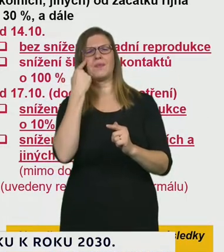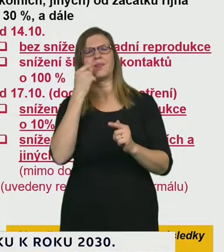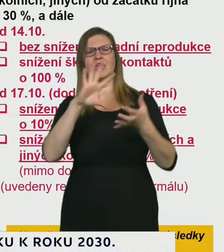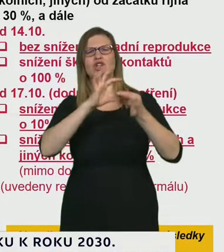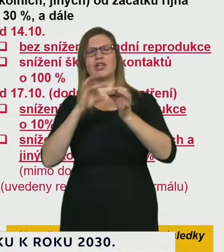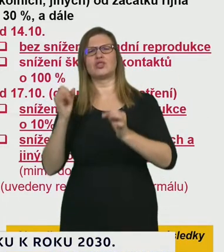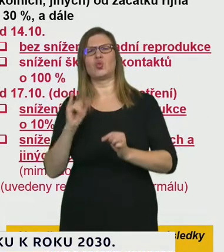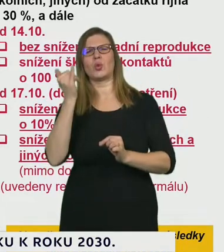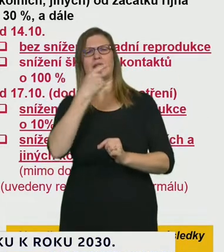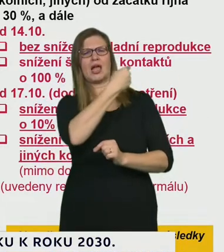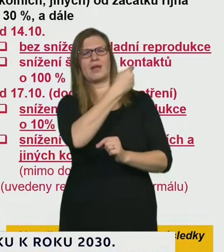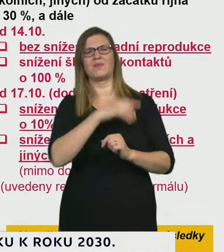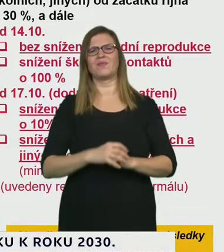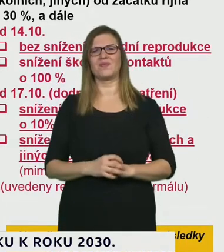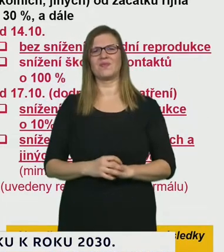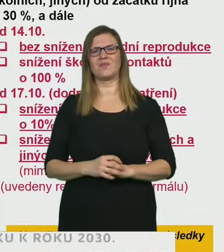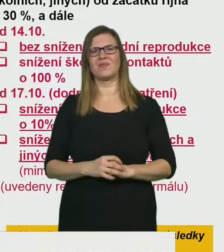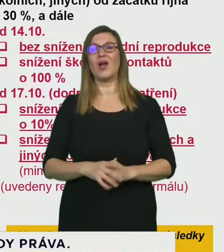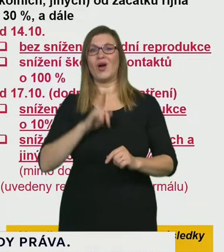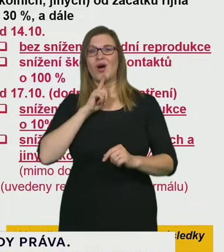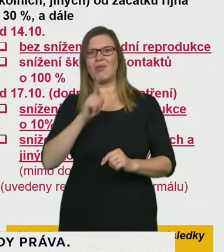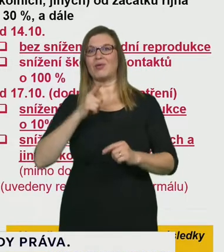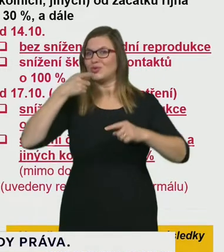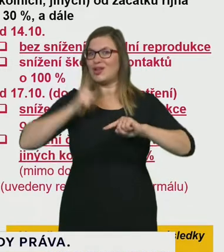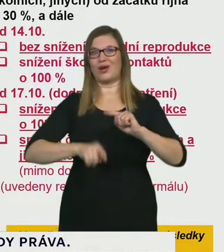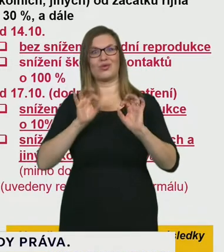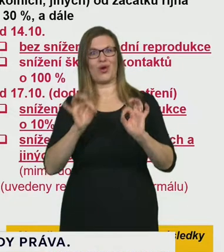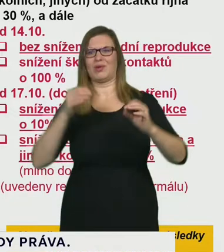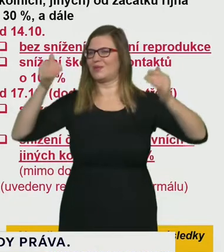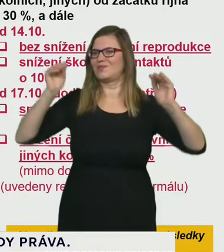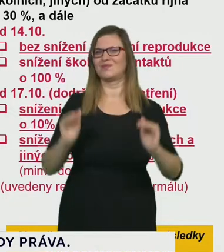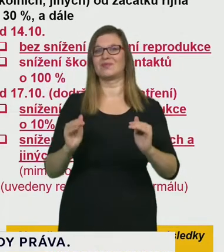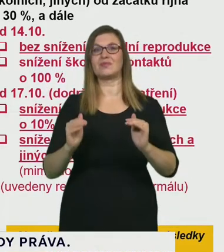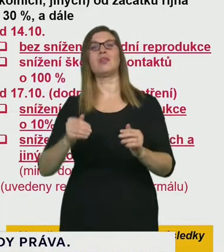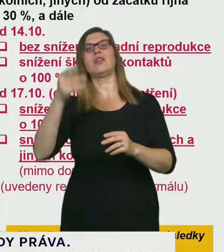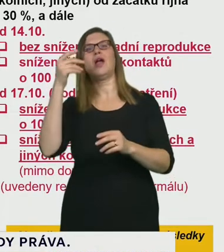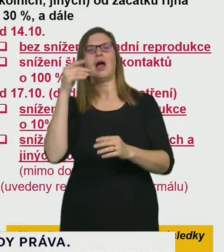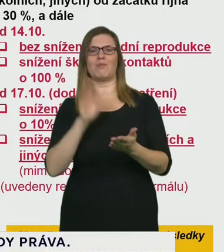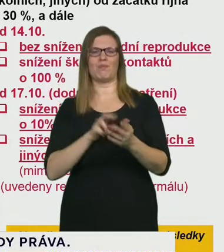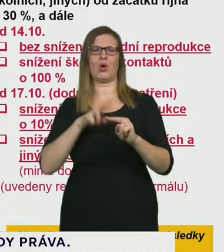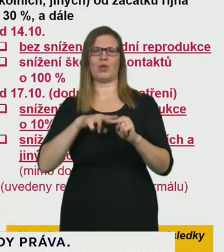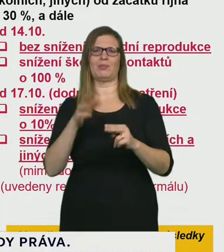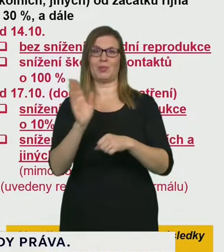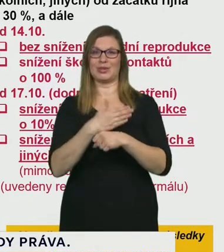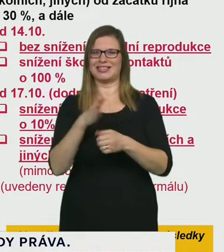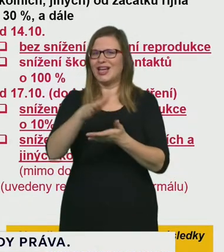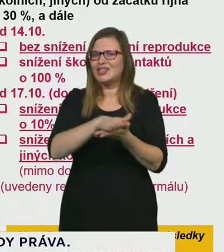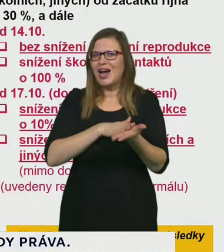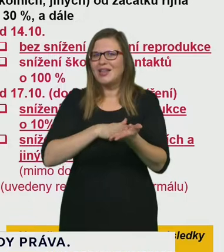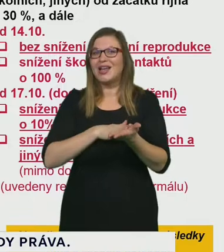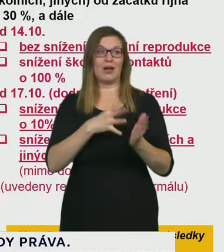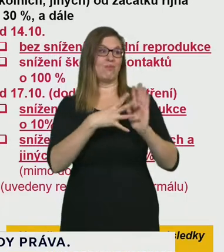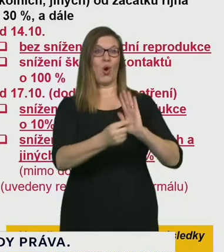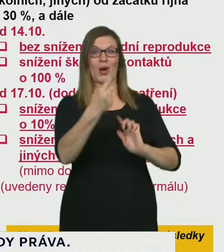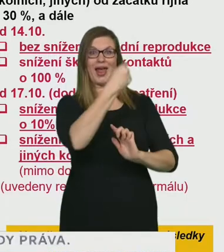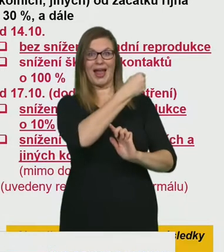která nastala. A vidíte, že na začátku prosince se dokonce ta realita potkala s tím modelem. A tak nějak jsme vlastně během toho